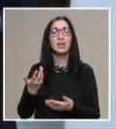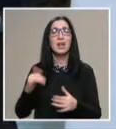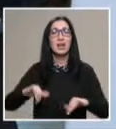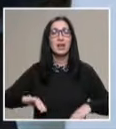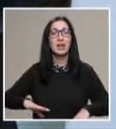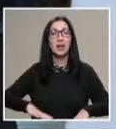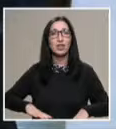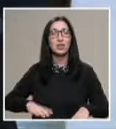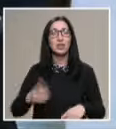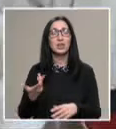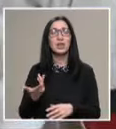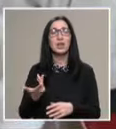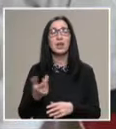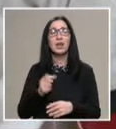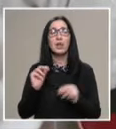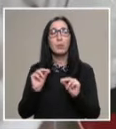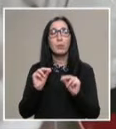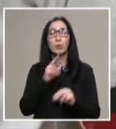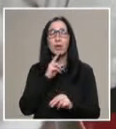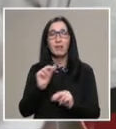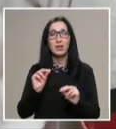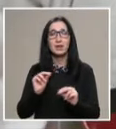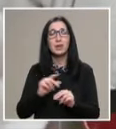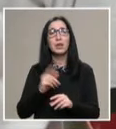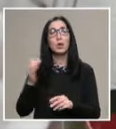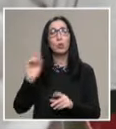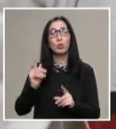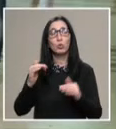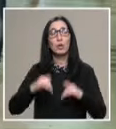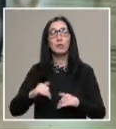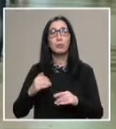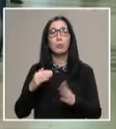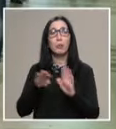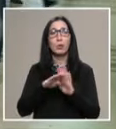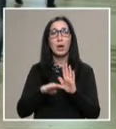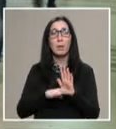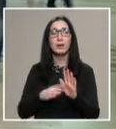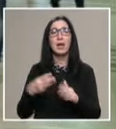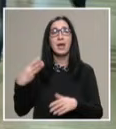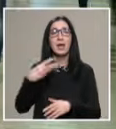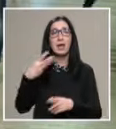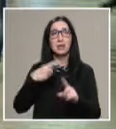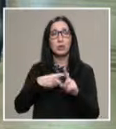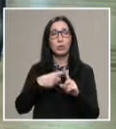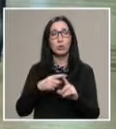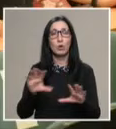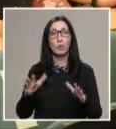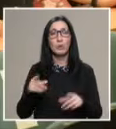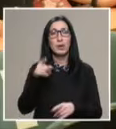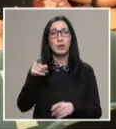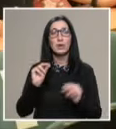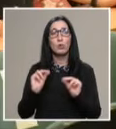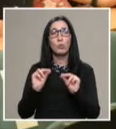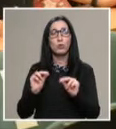и преподаватели и чуждестранни студенти, които идват по програмата Еразъм Плюс. Обикновенно те се